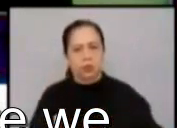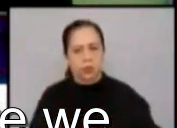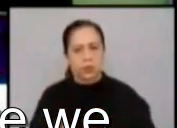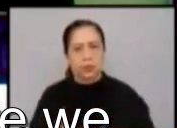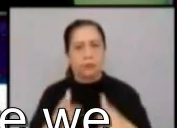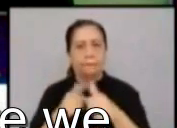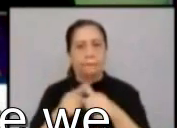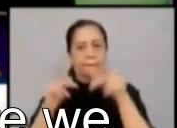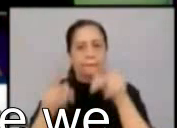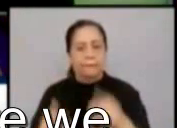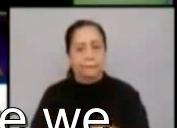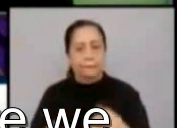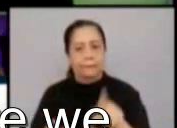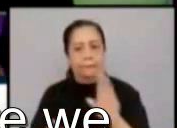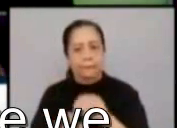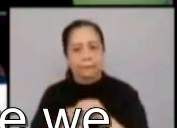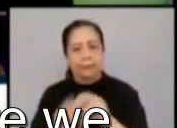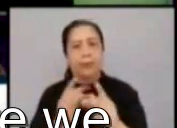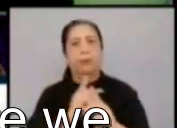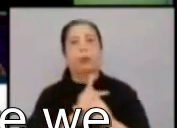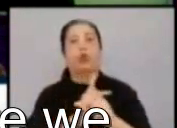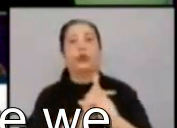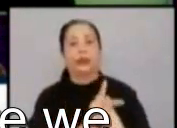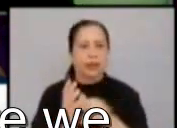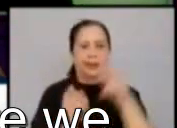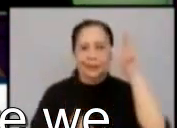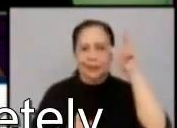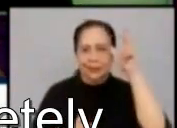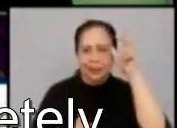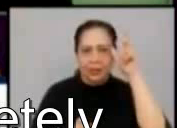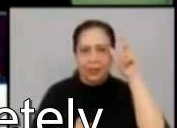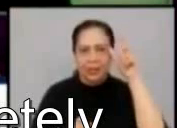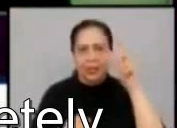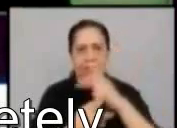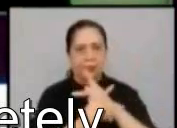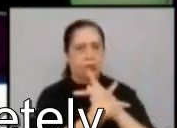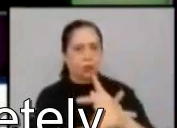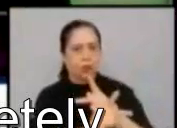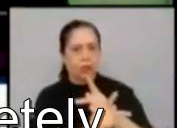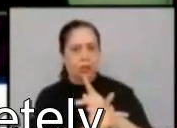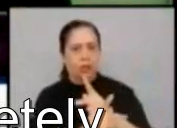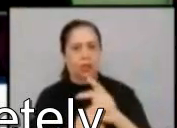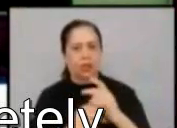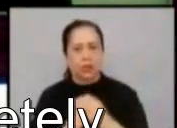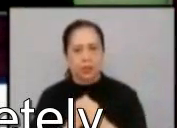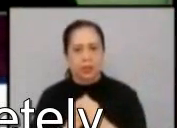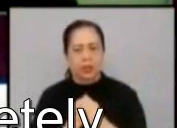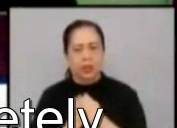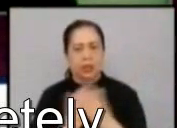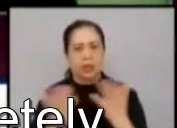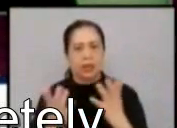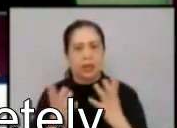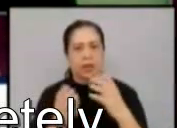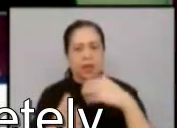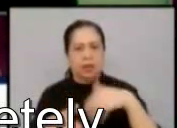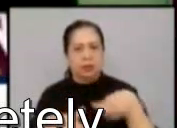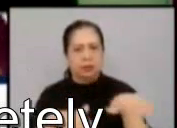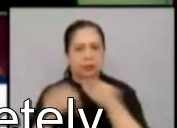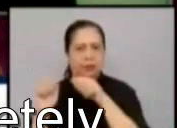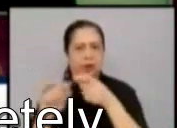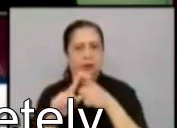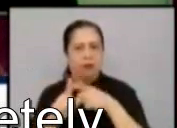definition ng exorcism, eto po ay nasa Catechism of the Catholic Church, article